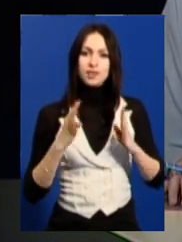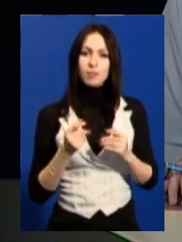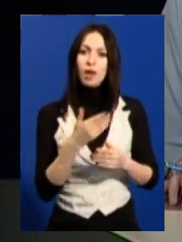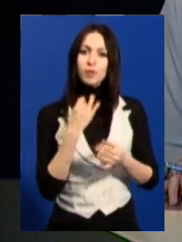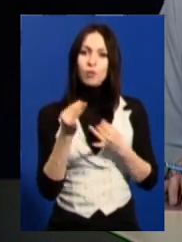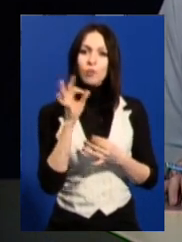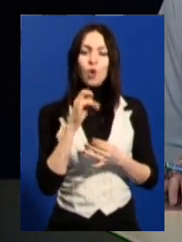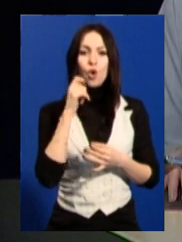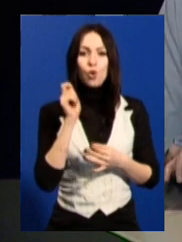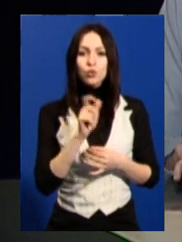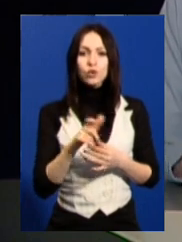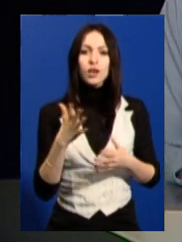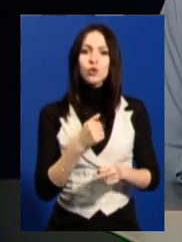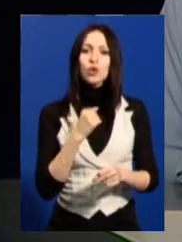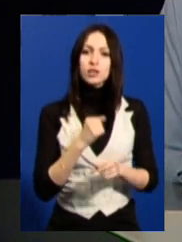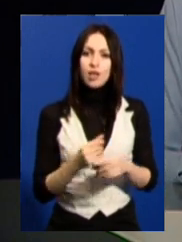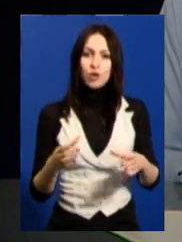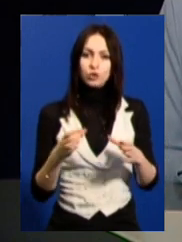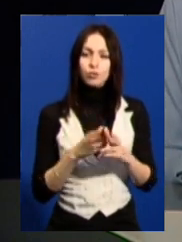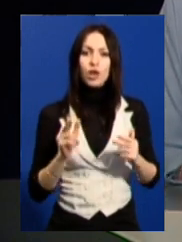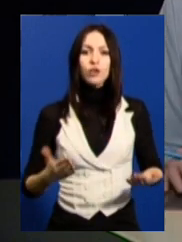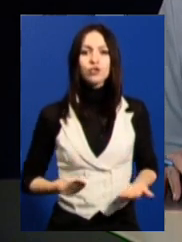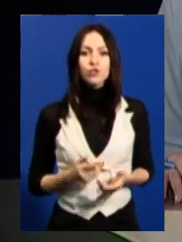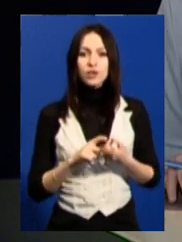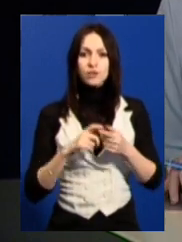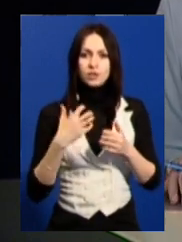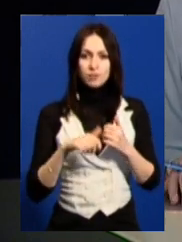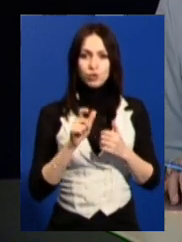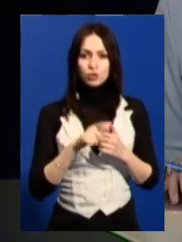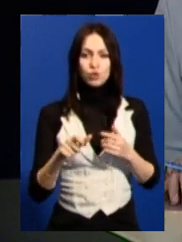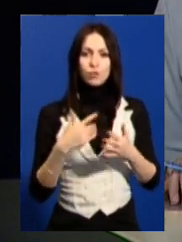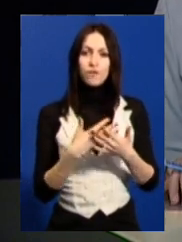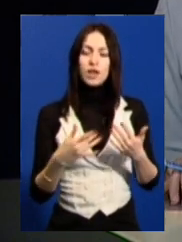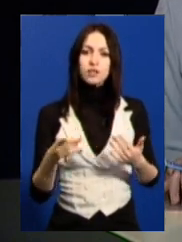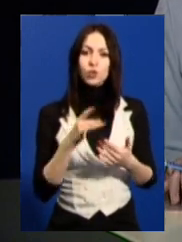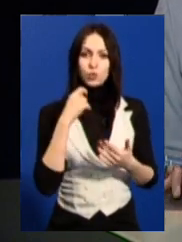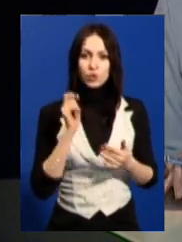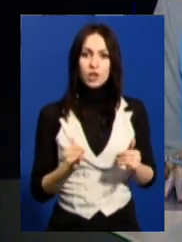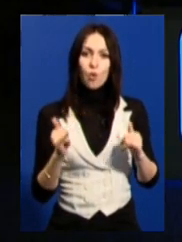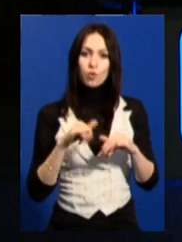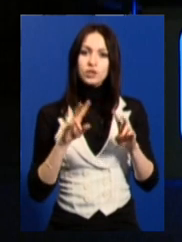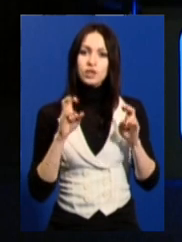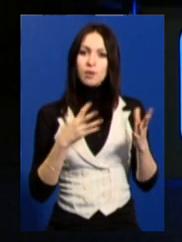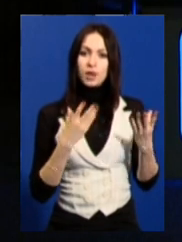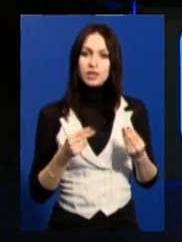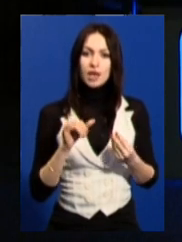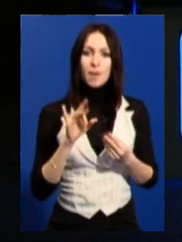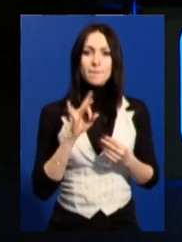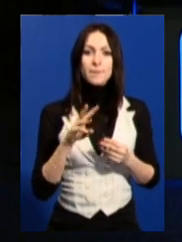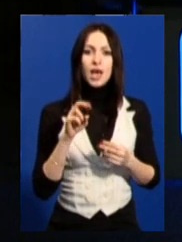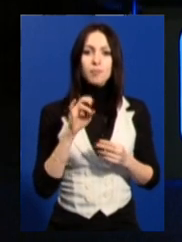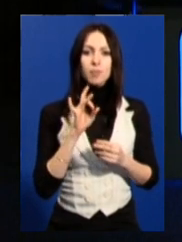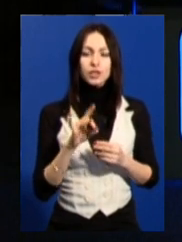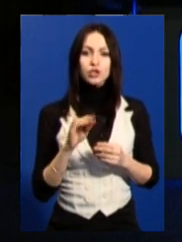соборність створюють, як живі зв'язки між людьми у різних регіонах України. Гості теми дня – піар-менеджерка форуму «Слобода